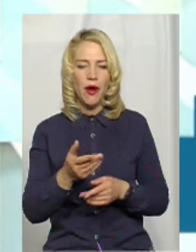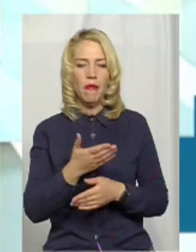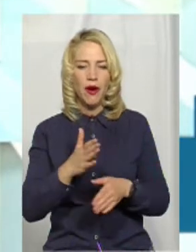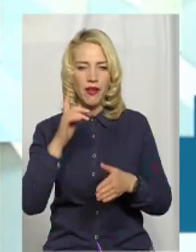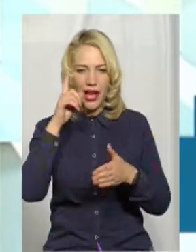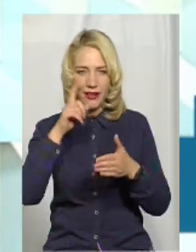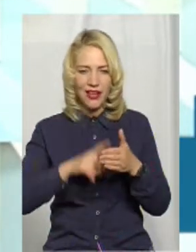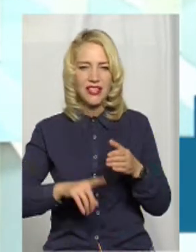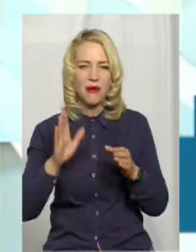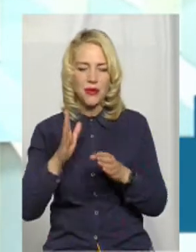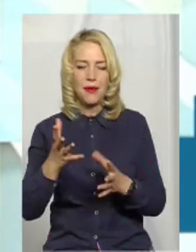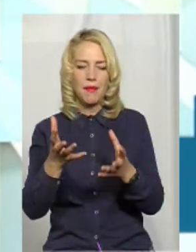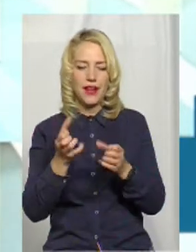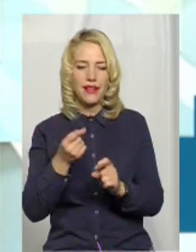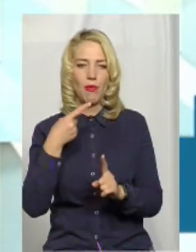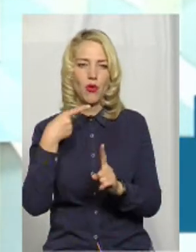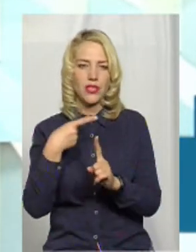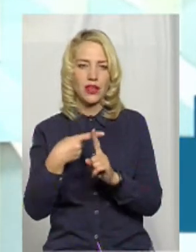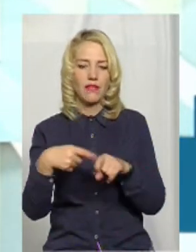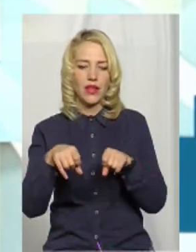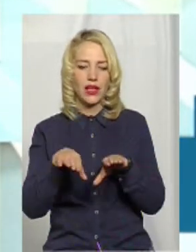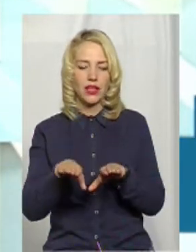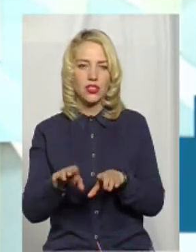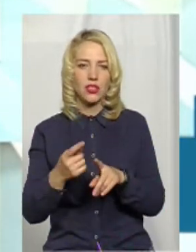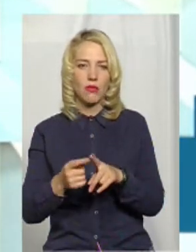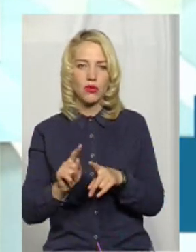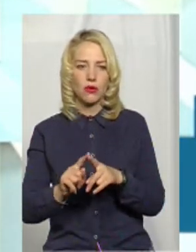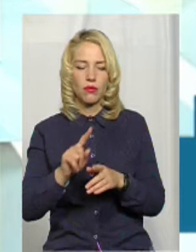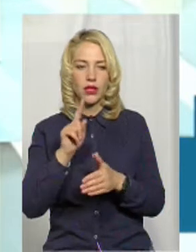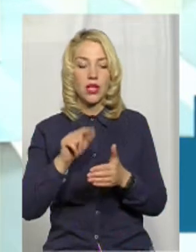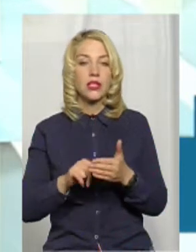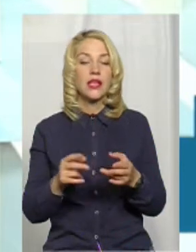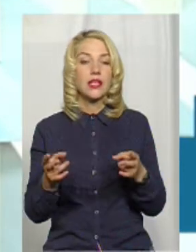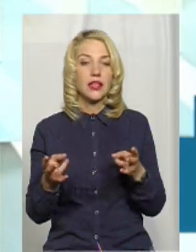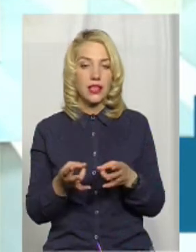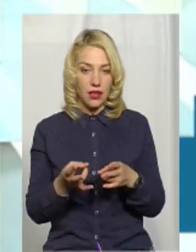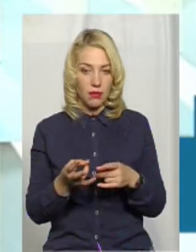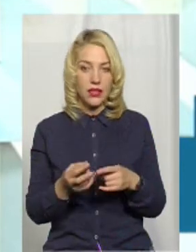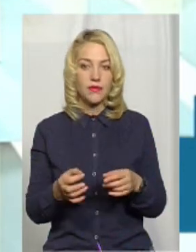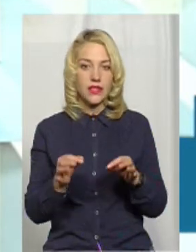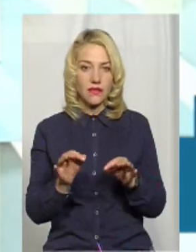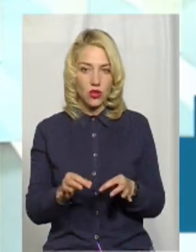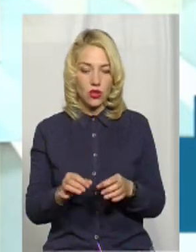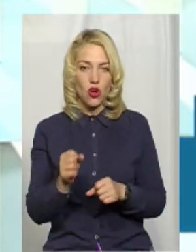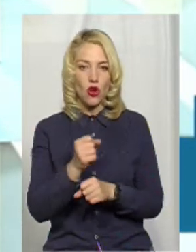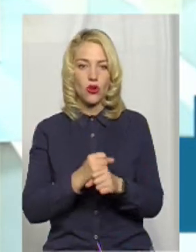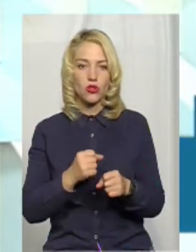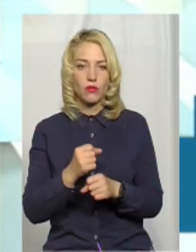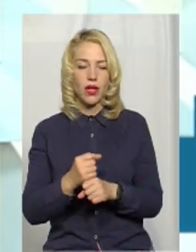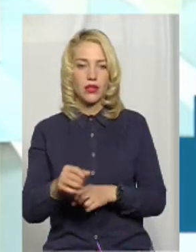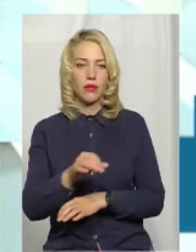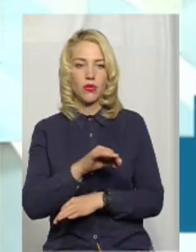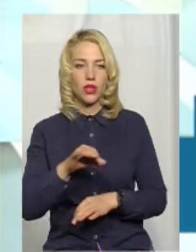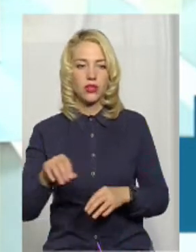надіємося, що буде прийнято позитивне рішення по цьому питанню. І треба, звісно ж, розробляти проєкт ремонтно